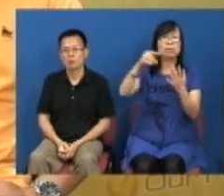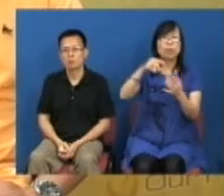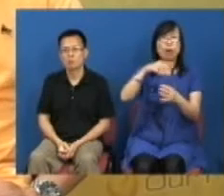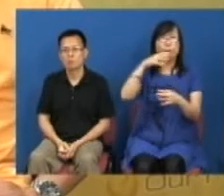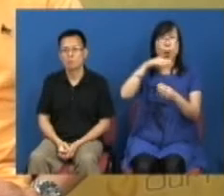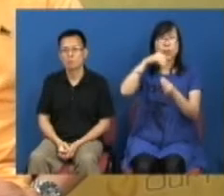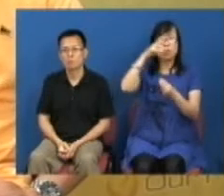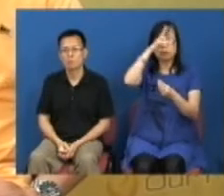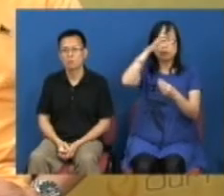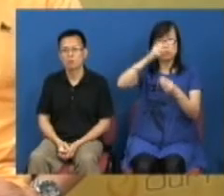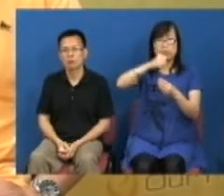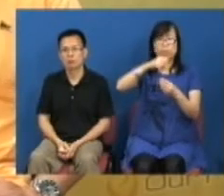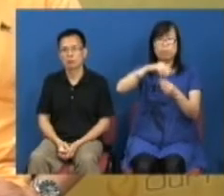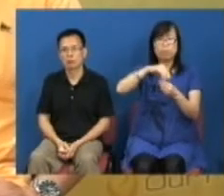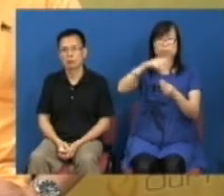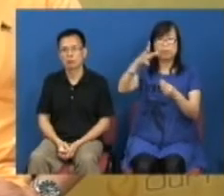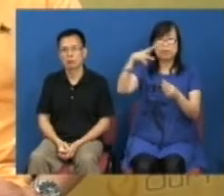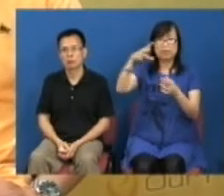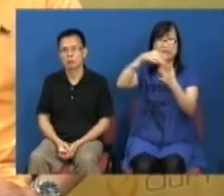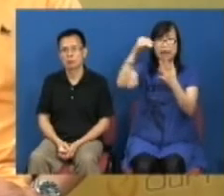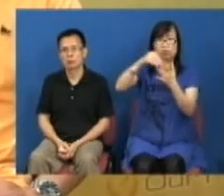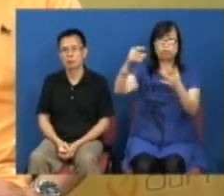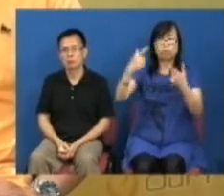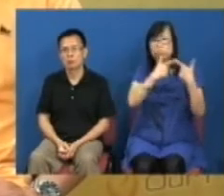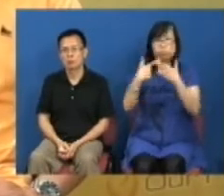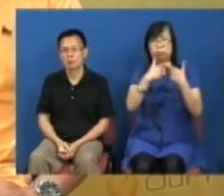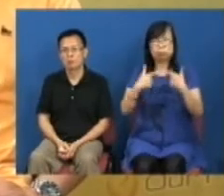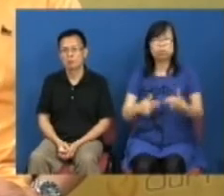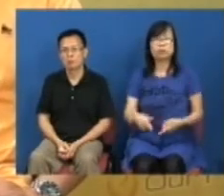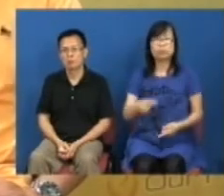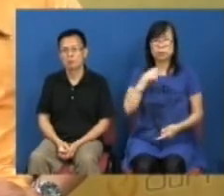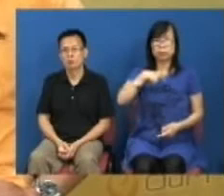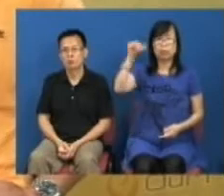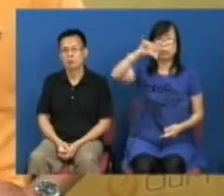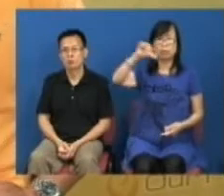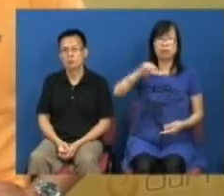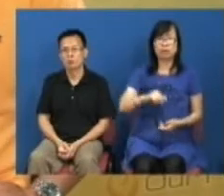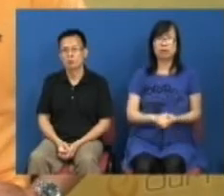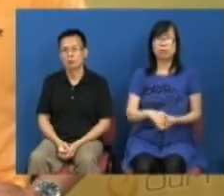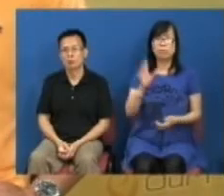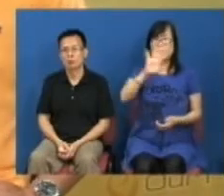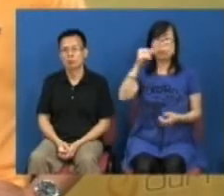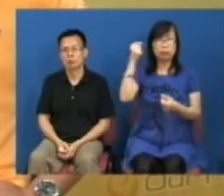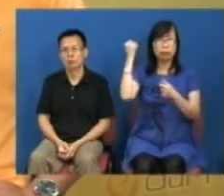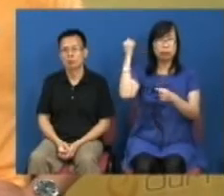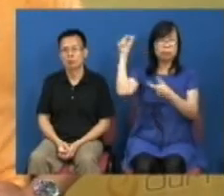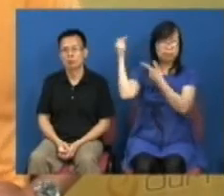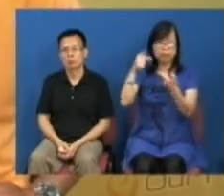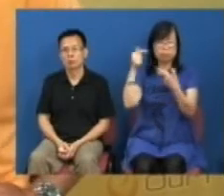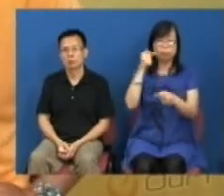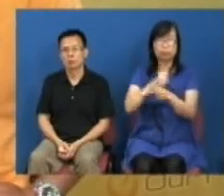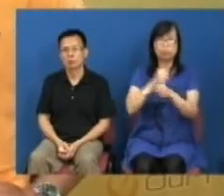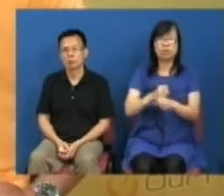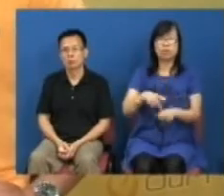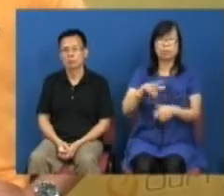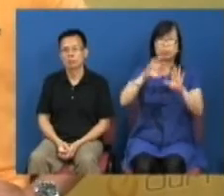动了一场不公义的战争他一样是要下台还是下台的或者他不能够继续连任或者他所属的